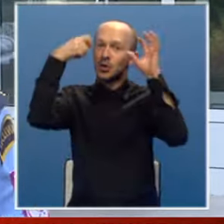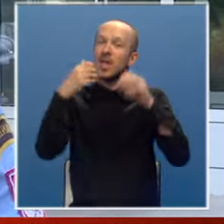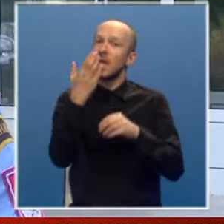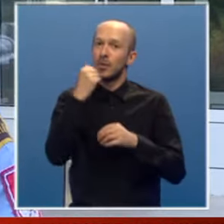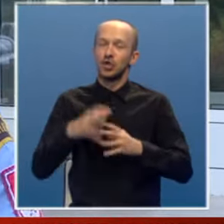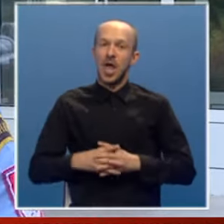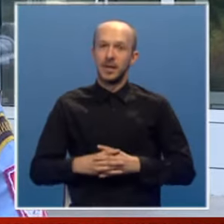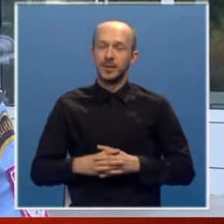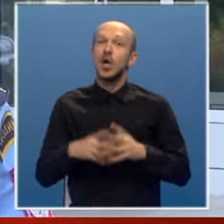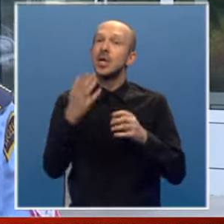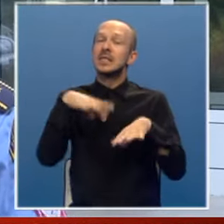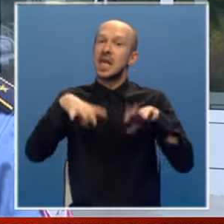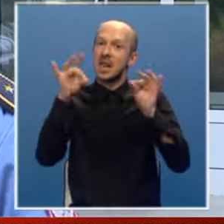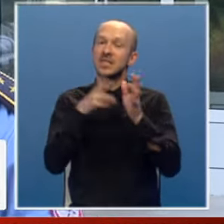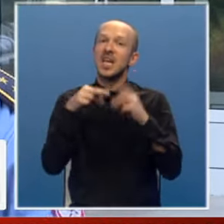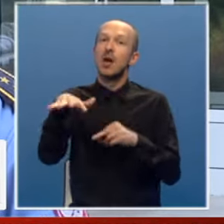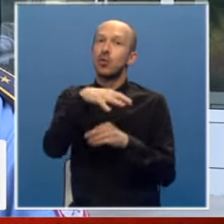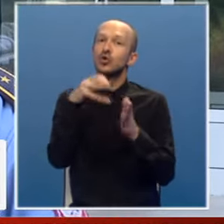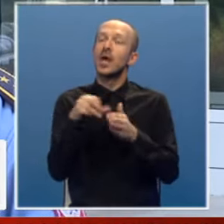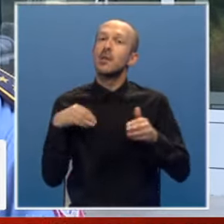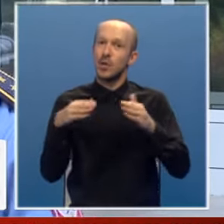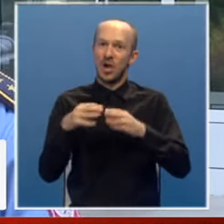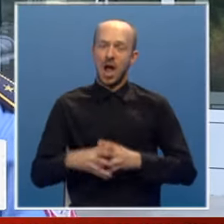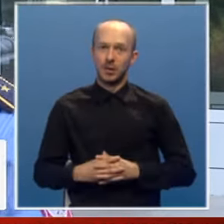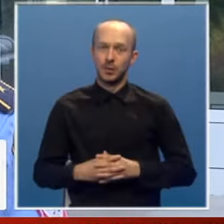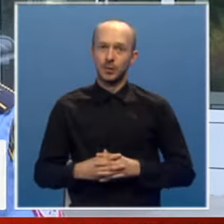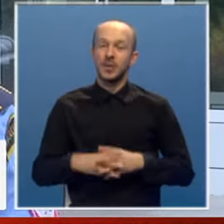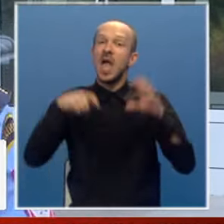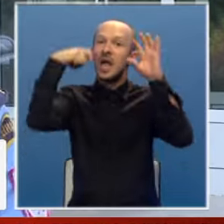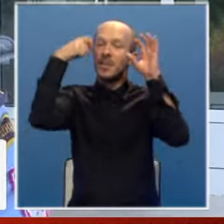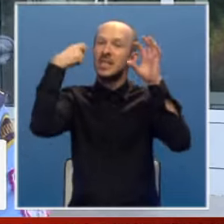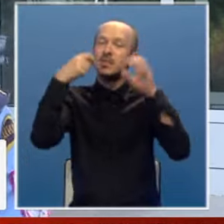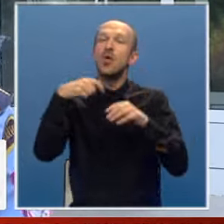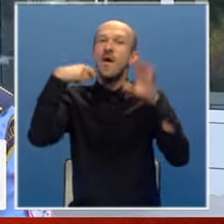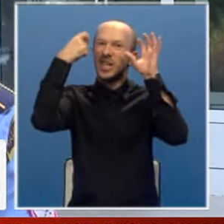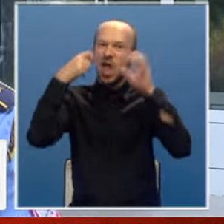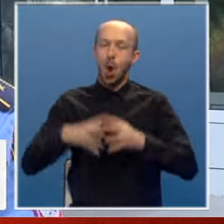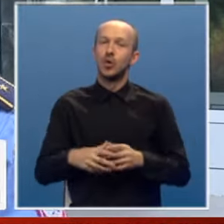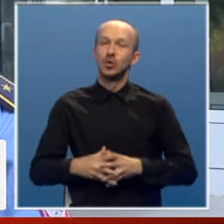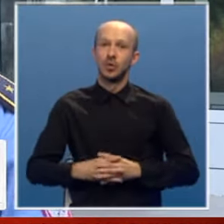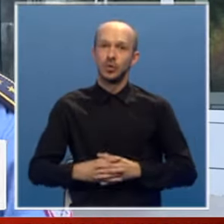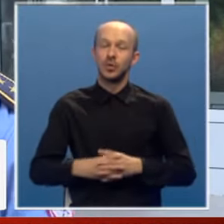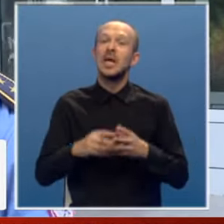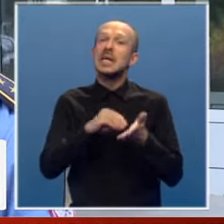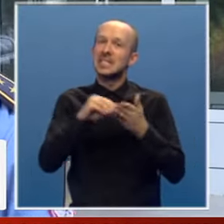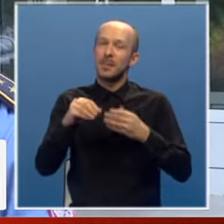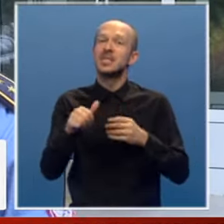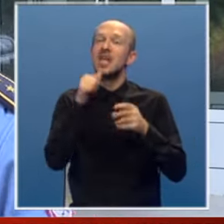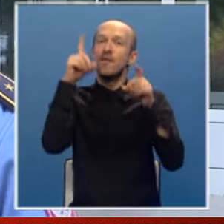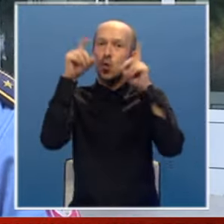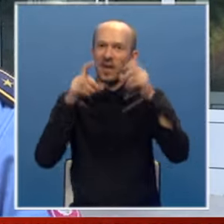se nalazi na području grada Banja Luka. One snimaju video zapis i